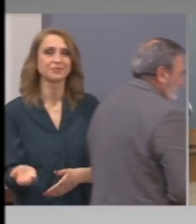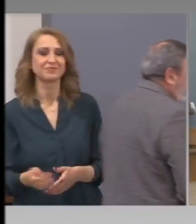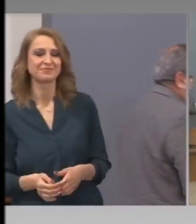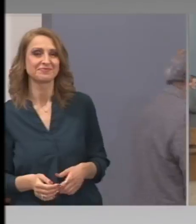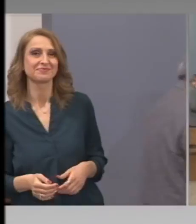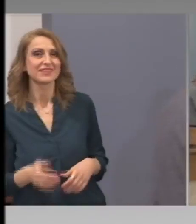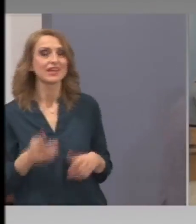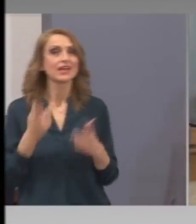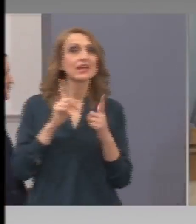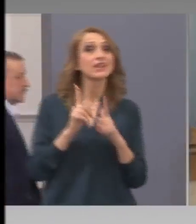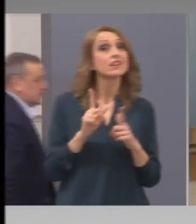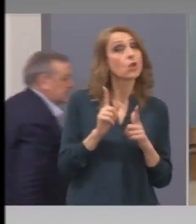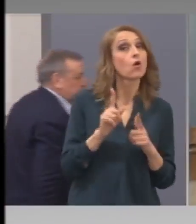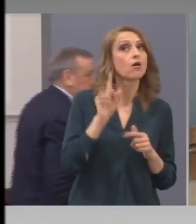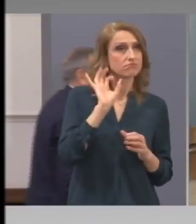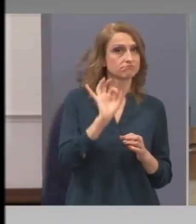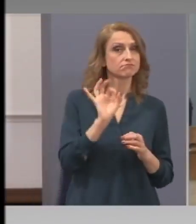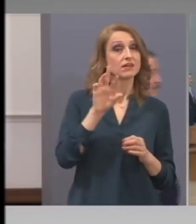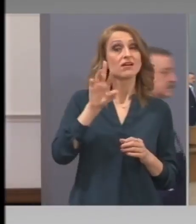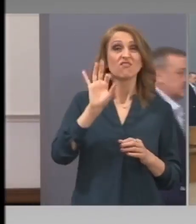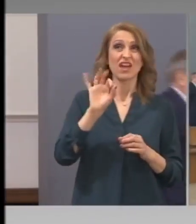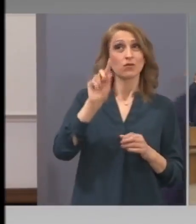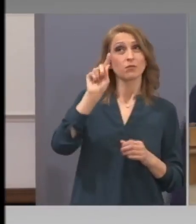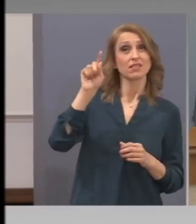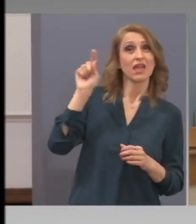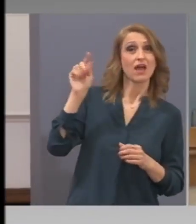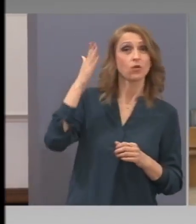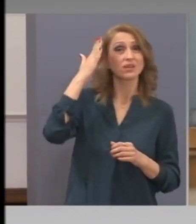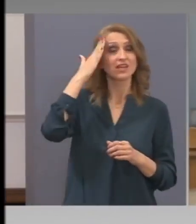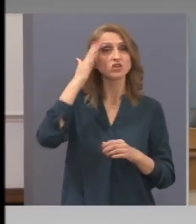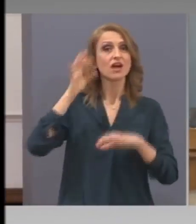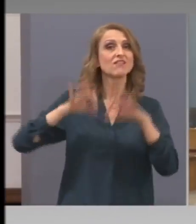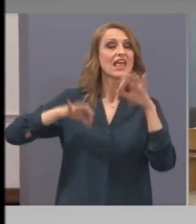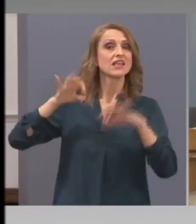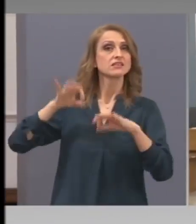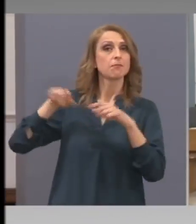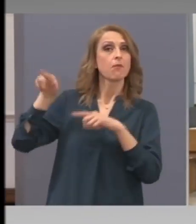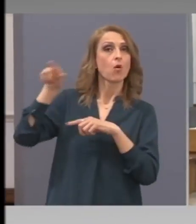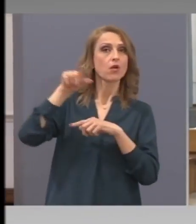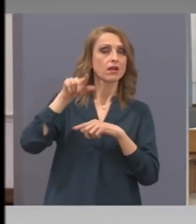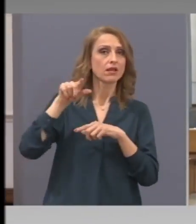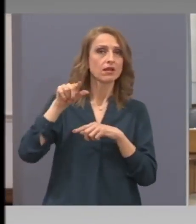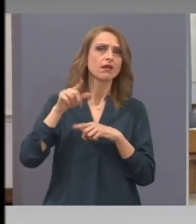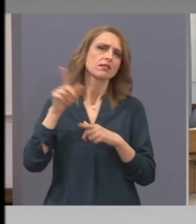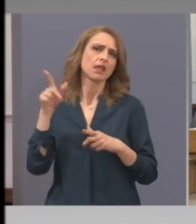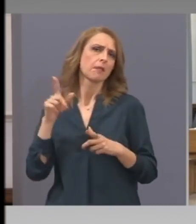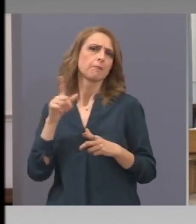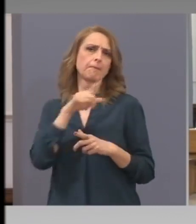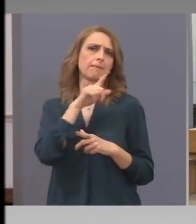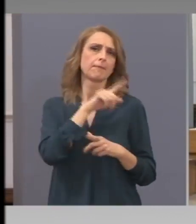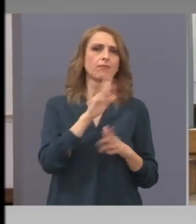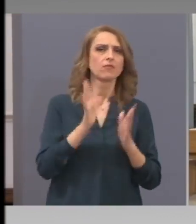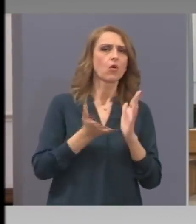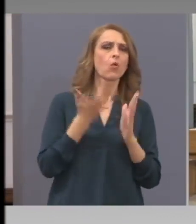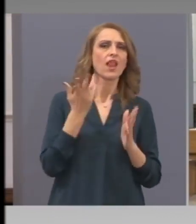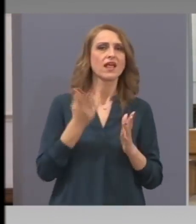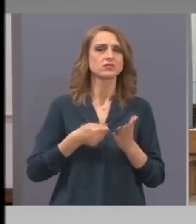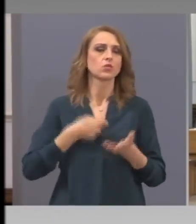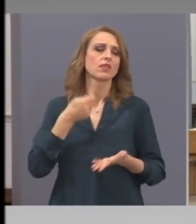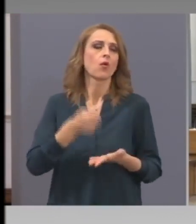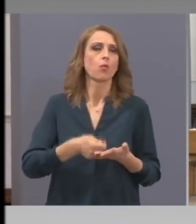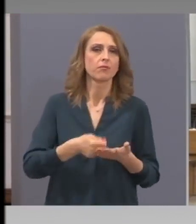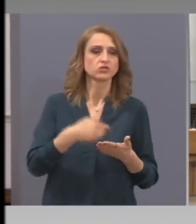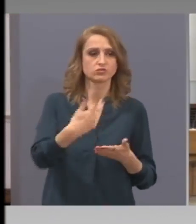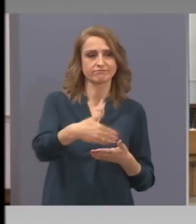изключавам държавите, които са в избори. И там е много лесно да си купиш или предстоящи избори.